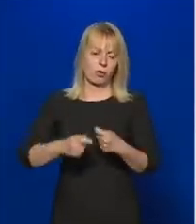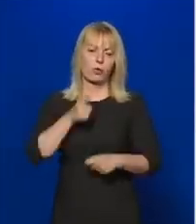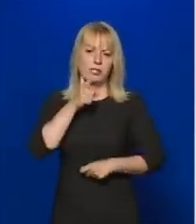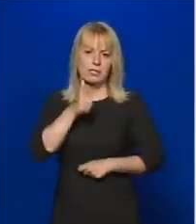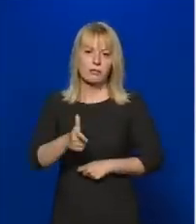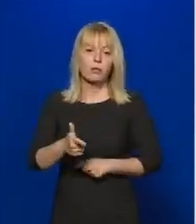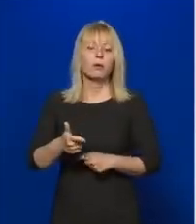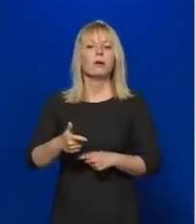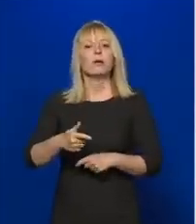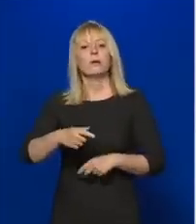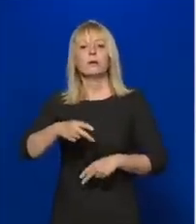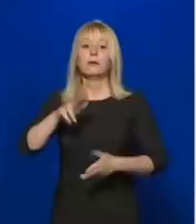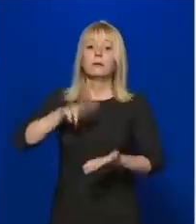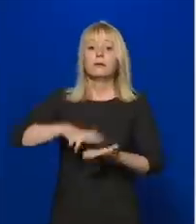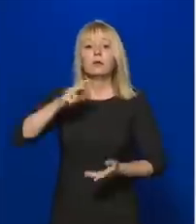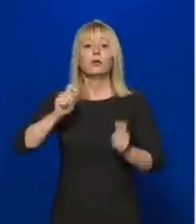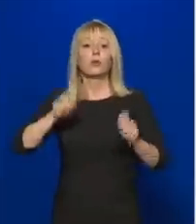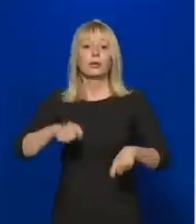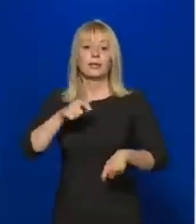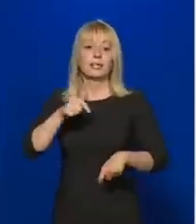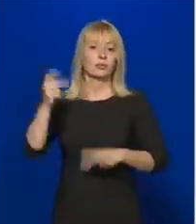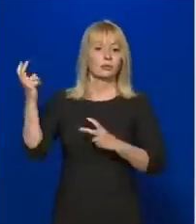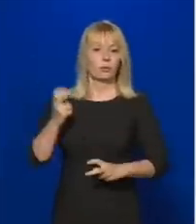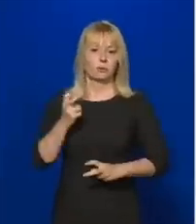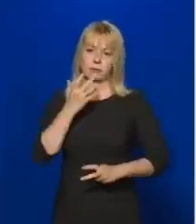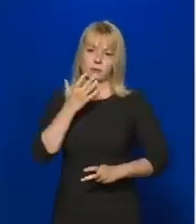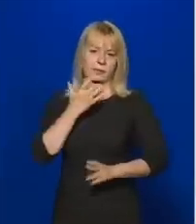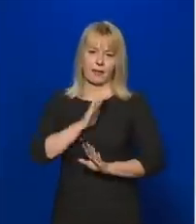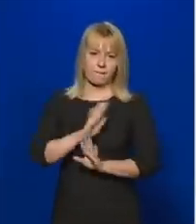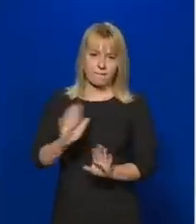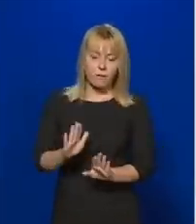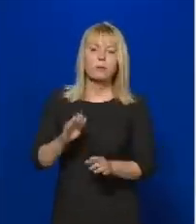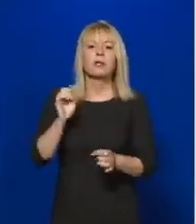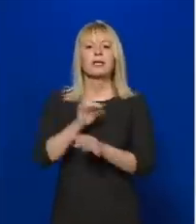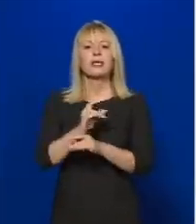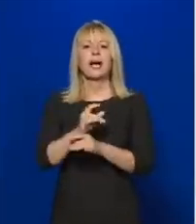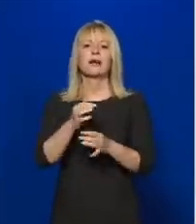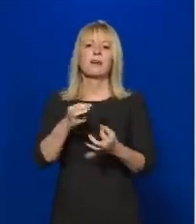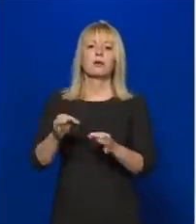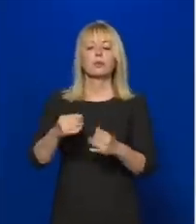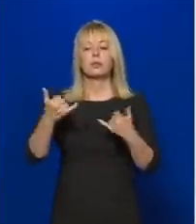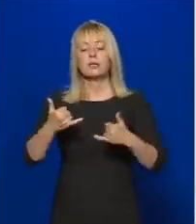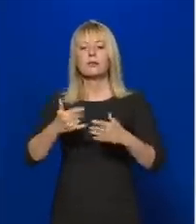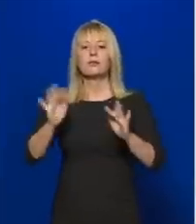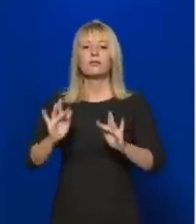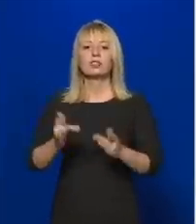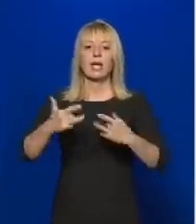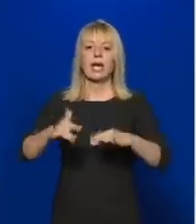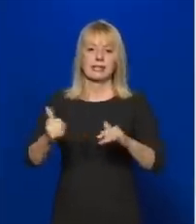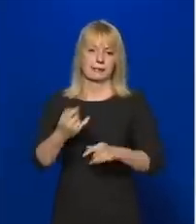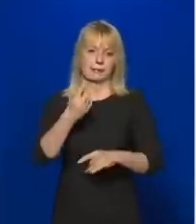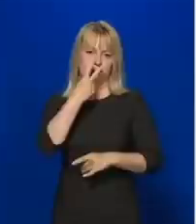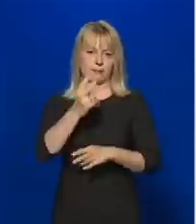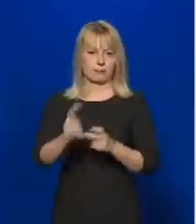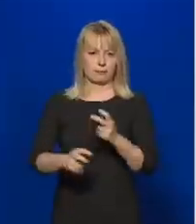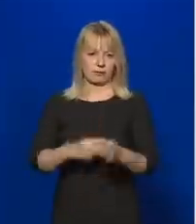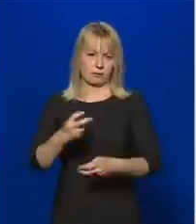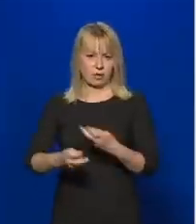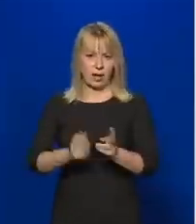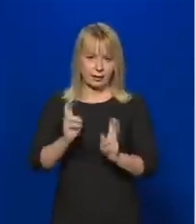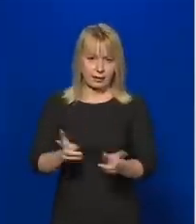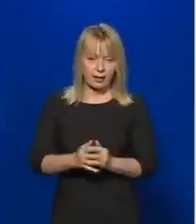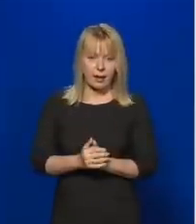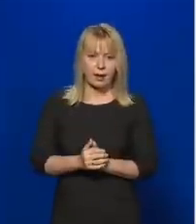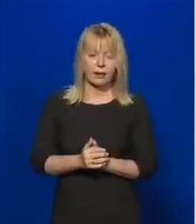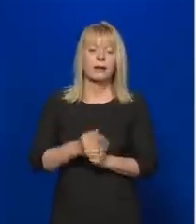döntés nem született éppen azért, mert a járványügyi helyzet aktuális elemzésére van szükség ahhoz, hogy döntést hozhassunk. Iskolai ügyben azt tudom mondani, hogy